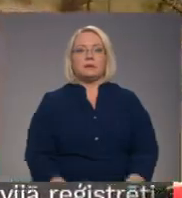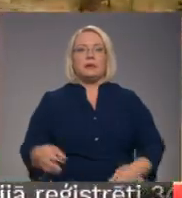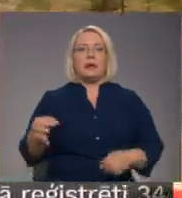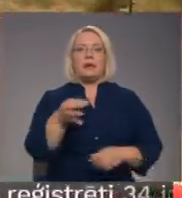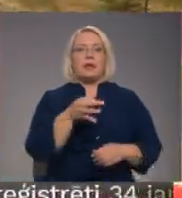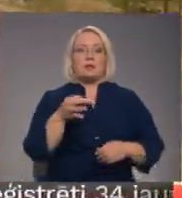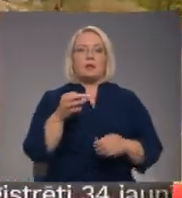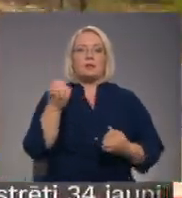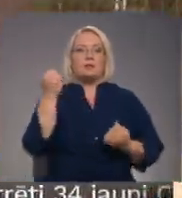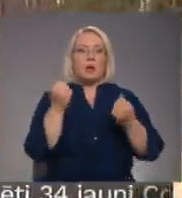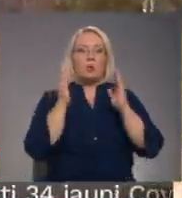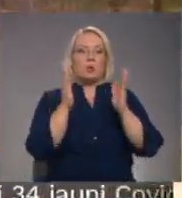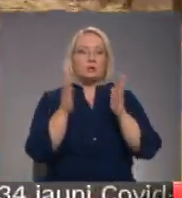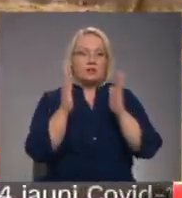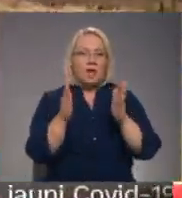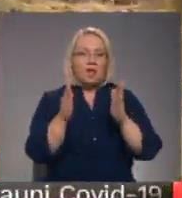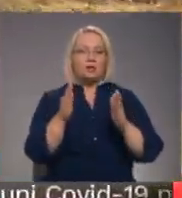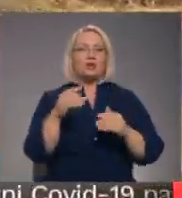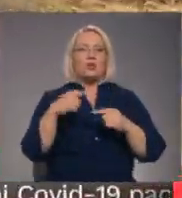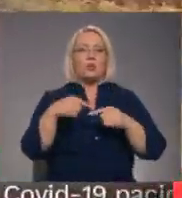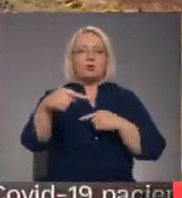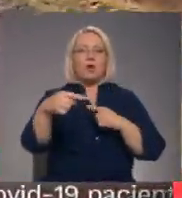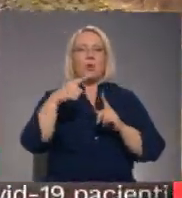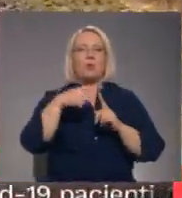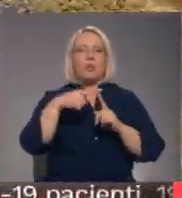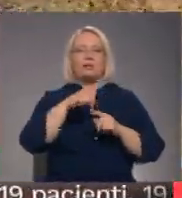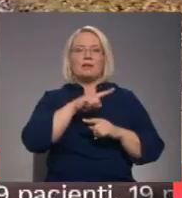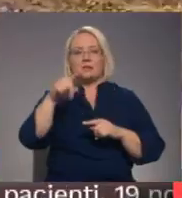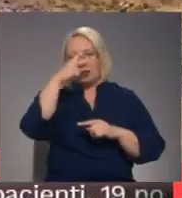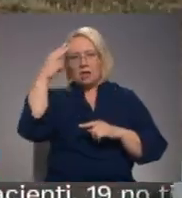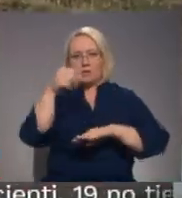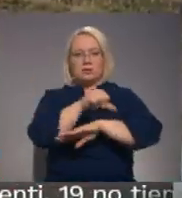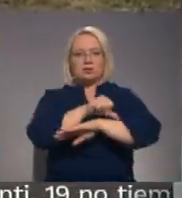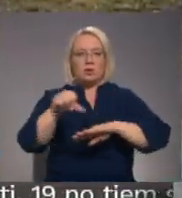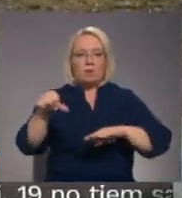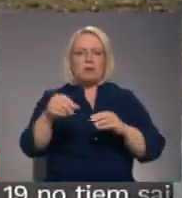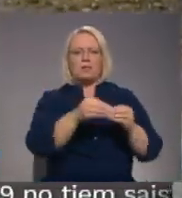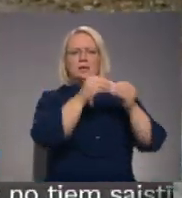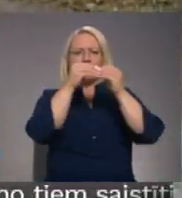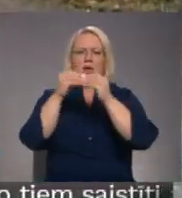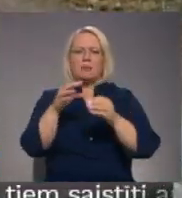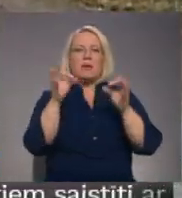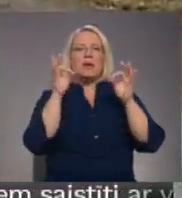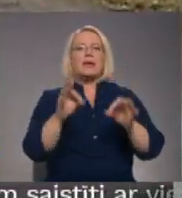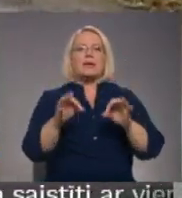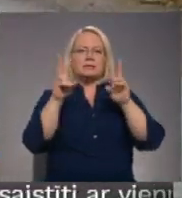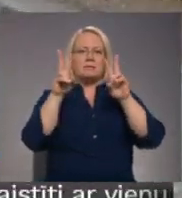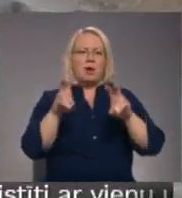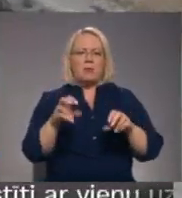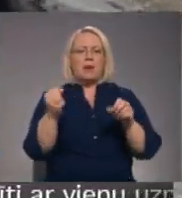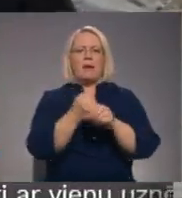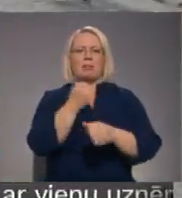Reģionālais autoceļš pēc 95. pūsmā no tērvētas līdz Lietuvas robažē gadu desmitiem bija īsts pārbaudījums gan